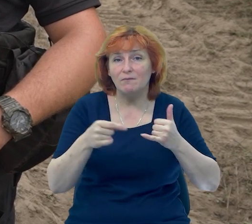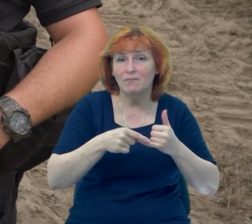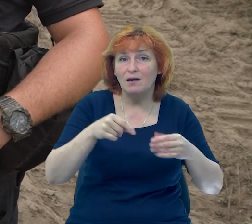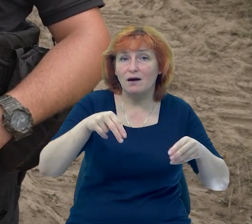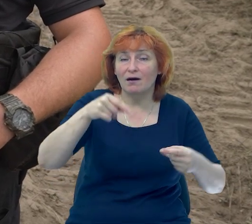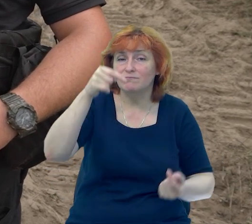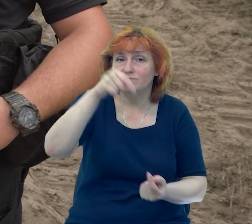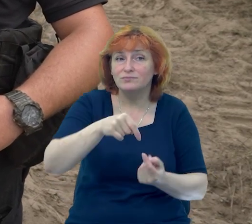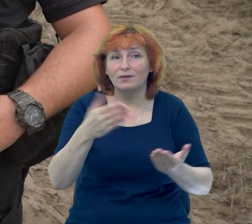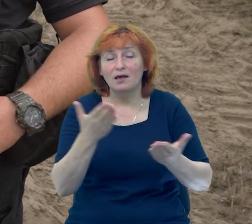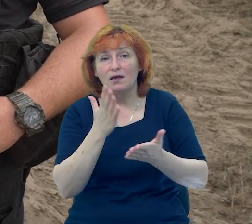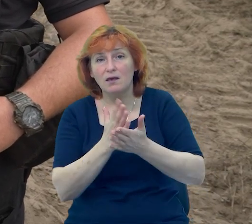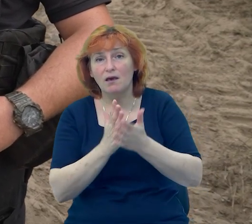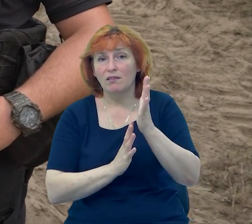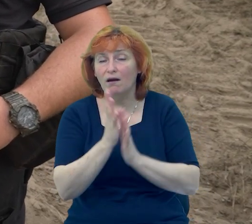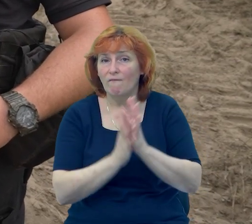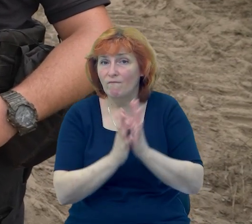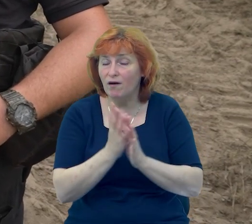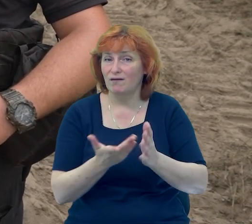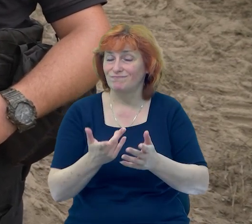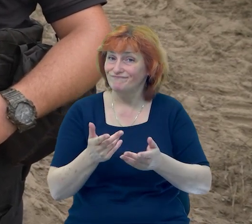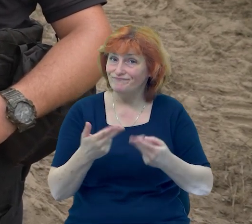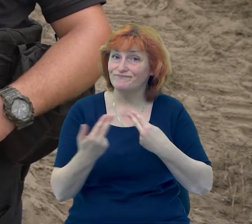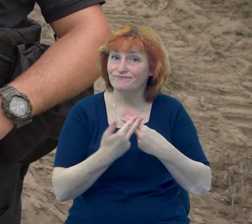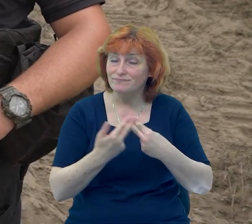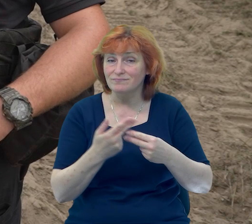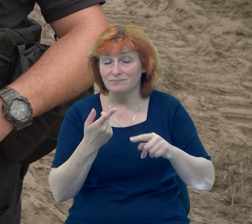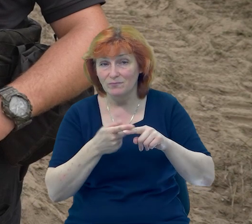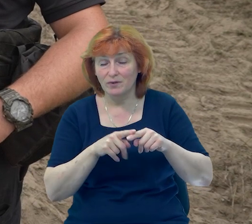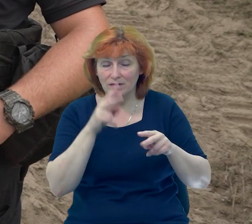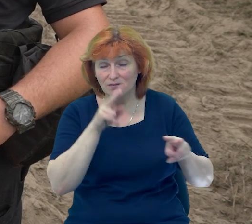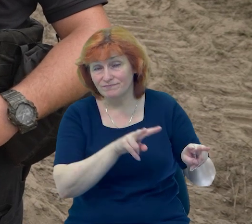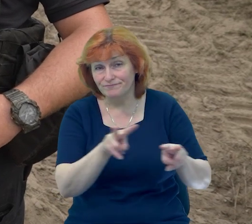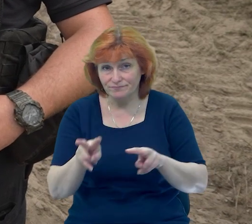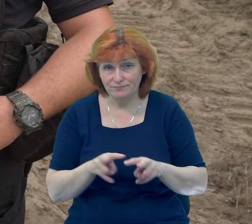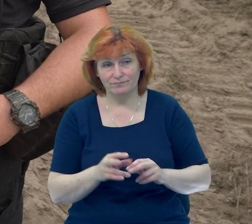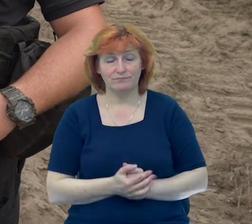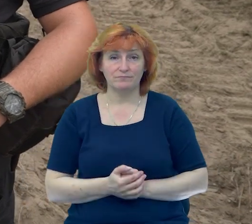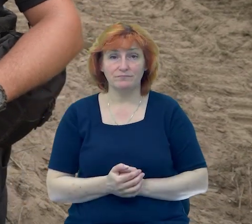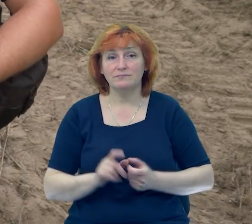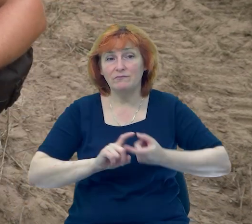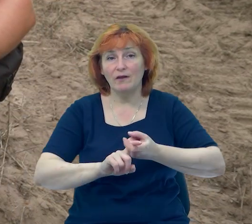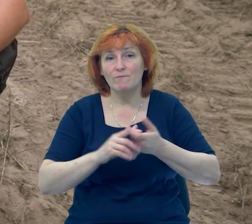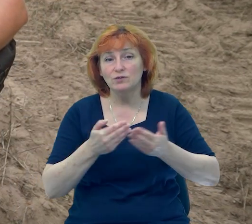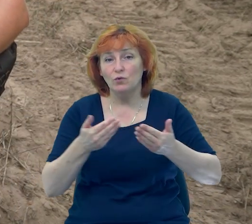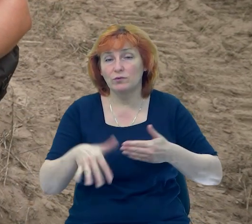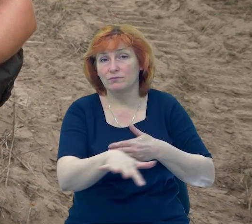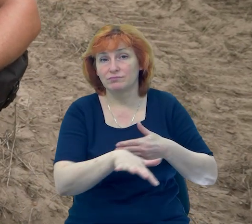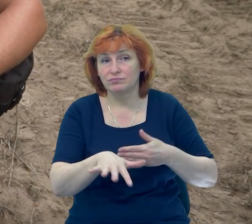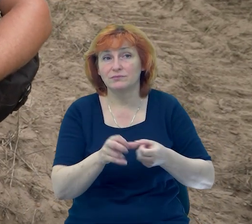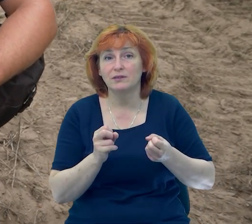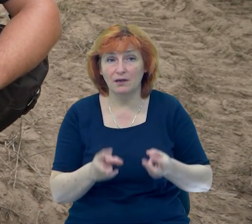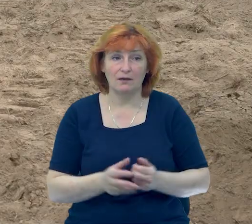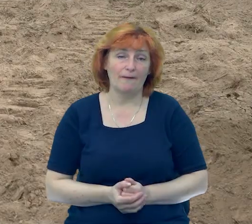який бур'ян. Якщо тут він високий, то ще так, хто знає. А на тропичці, я думаю, буде